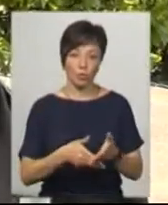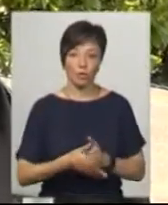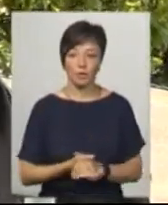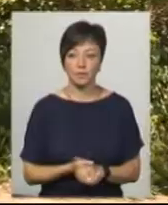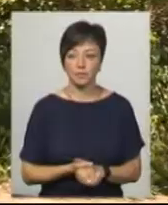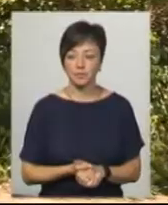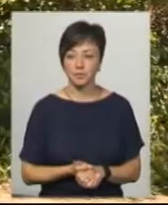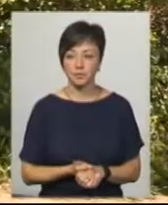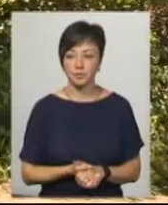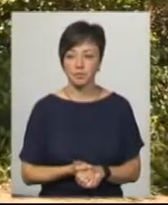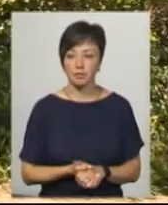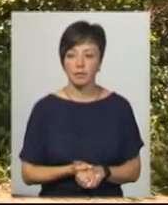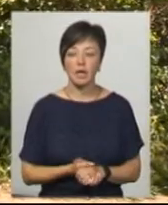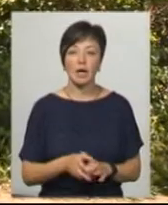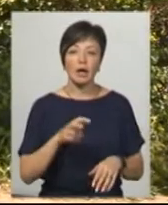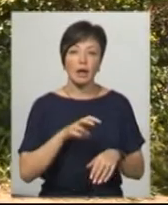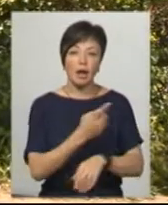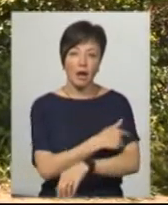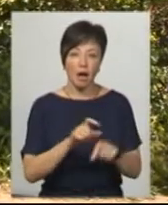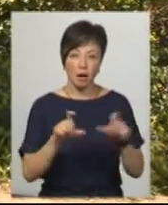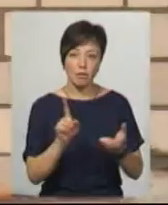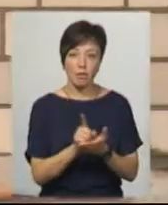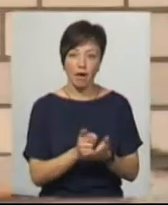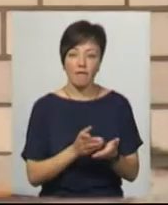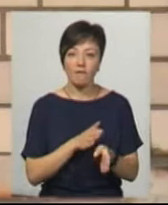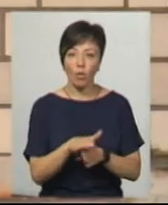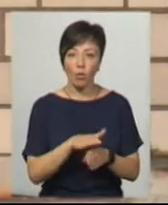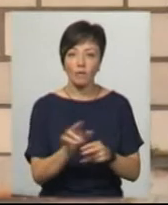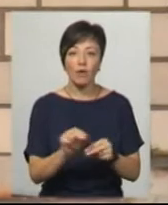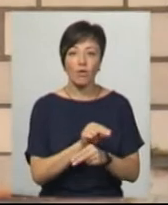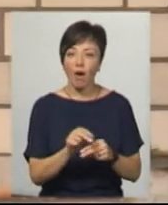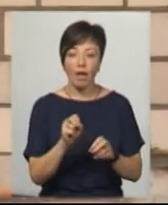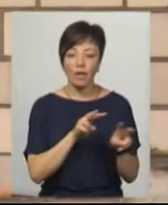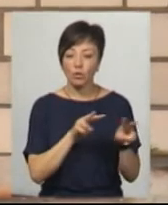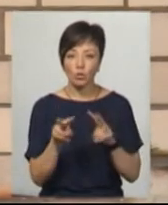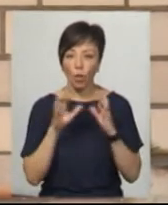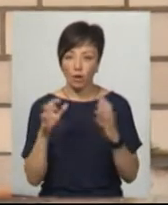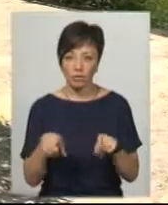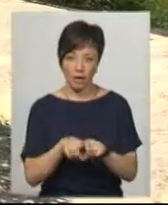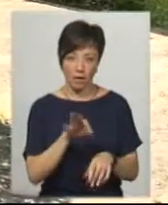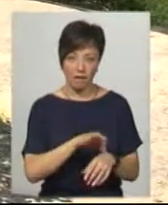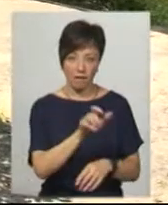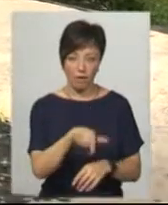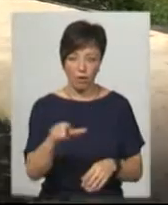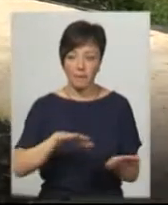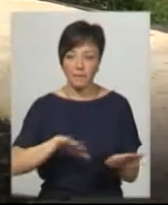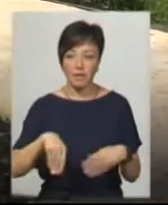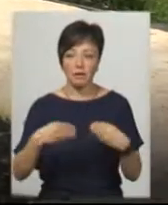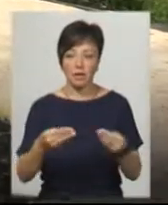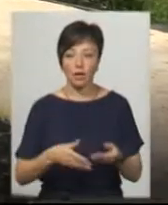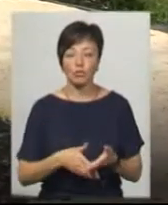Галина Голик. Додає, лікарня має виконувати функції з лікування, а не з догляду за такими хворими. Після надання